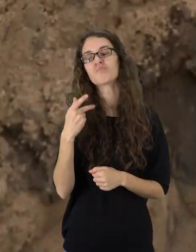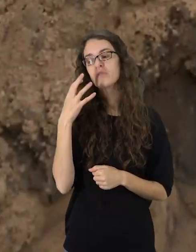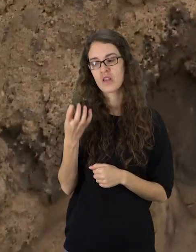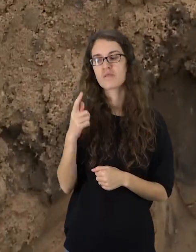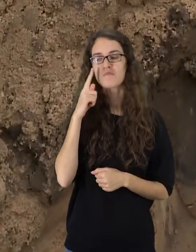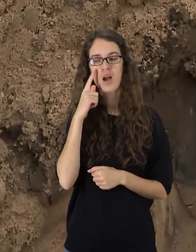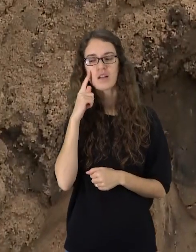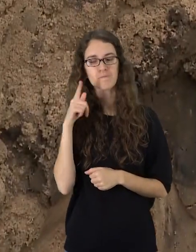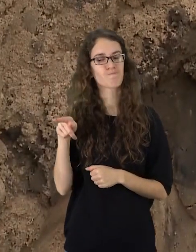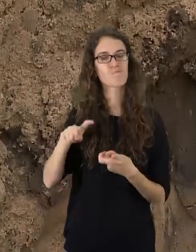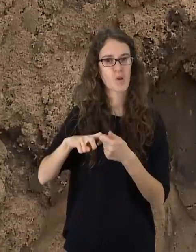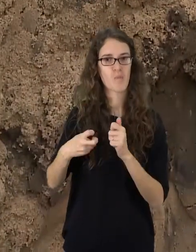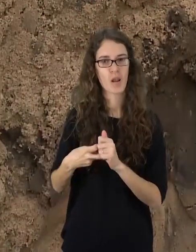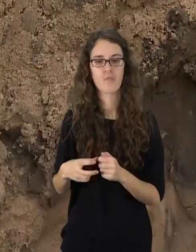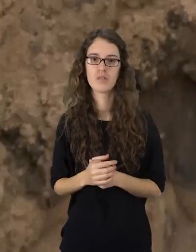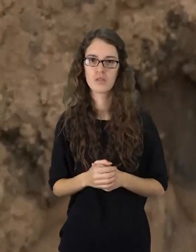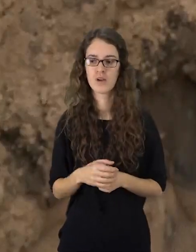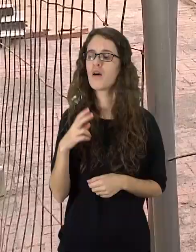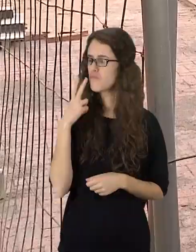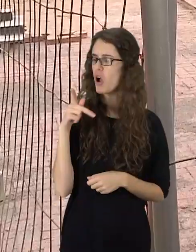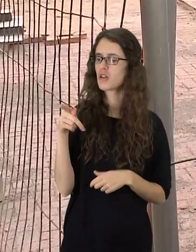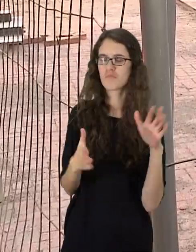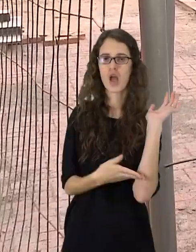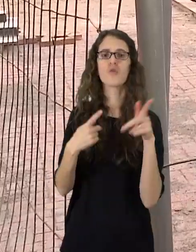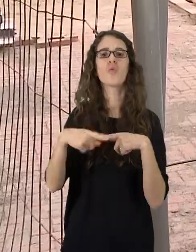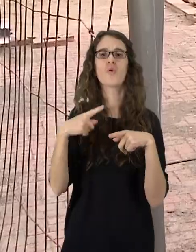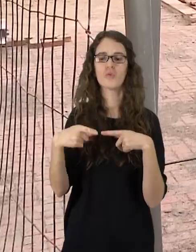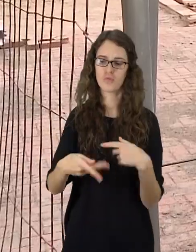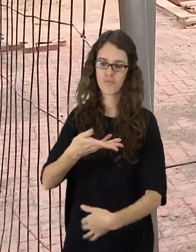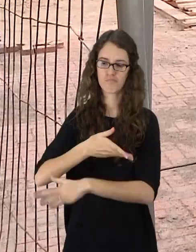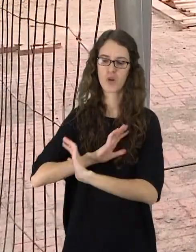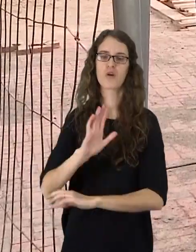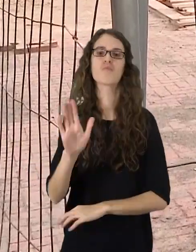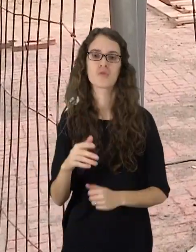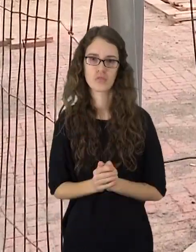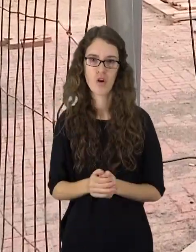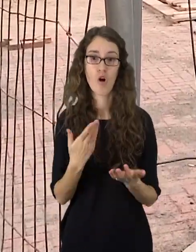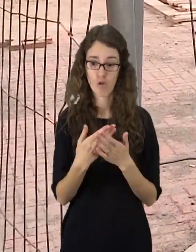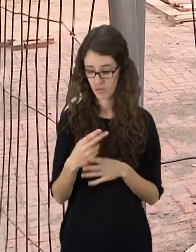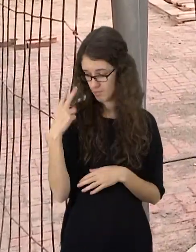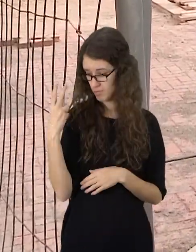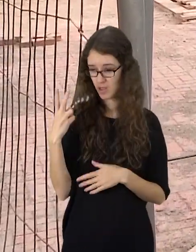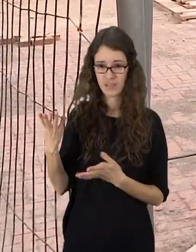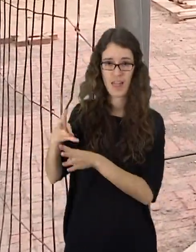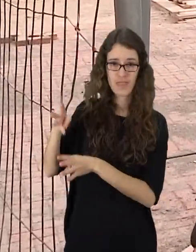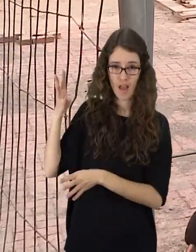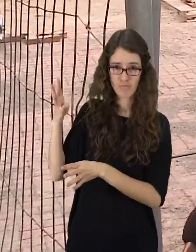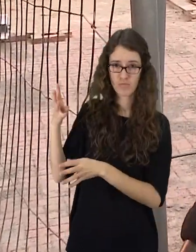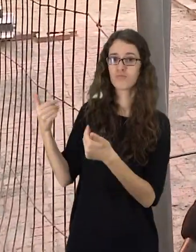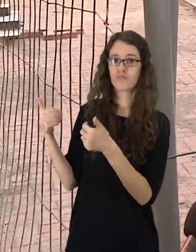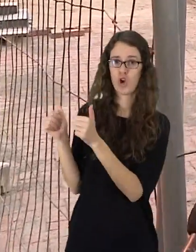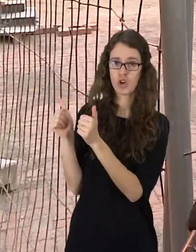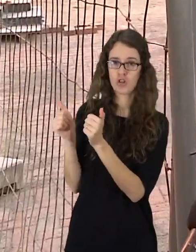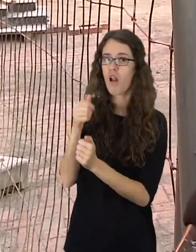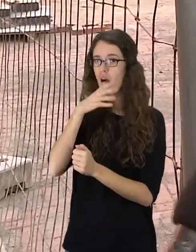turi ir šiokių tokių pastabų. Tas medelis toj numirs, nes iš to namo visas vando vėga iš kiema ir čia prūdai